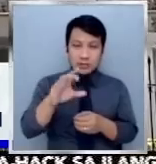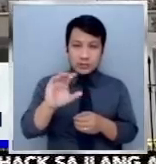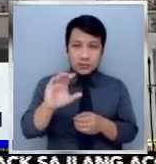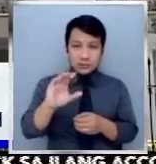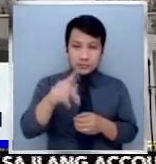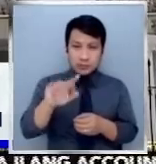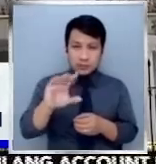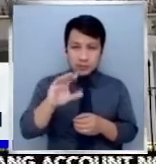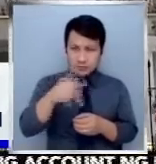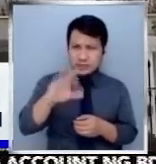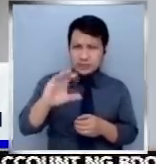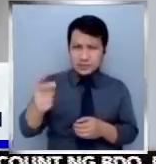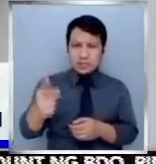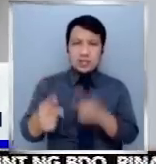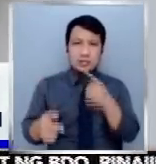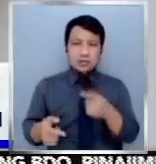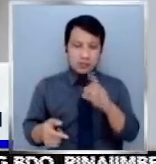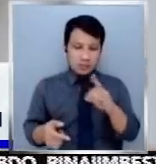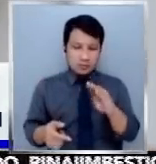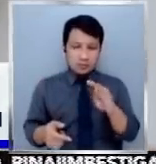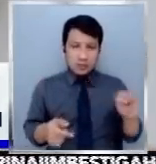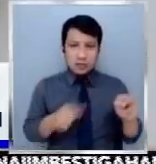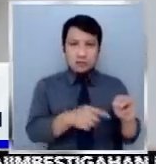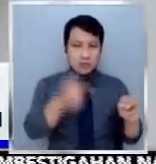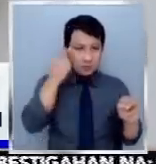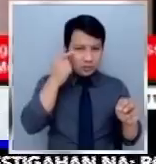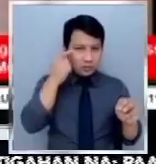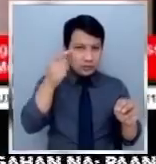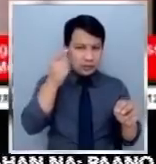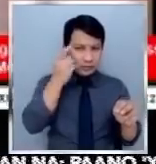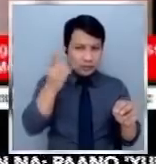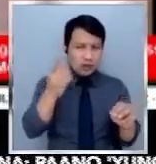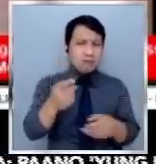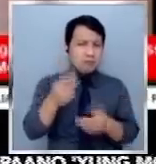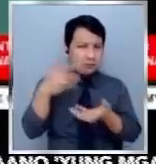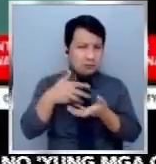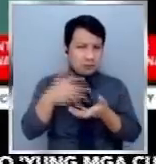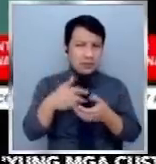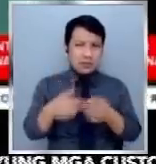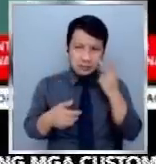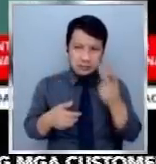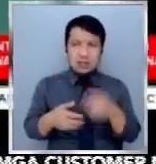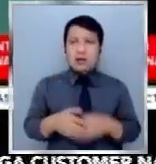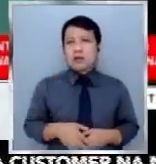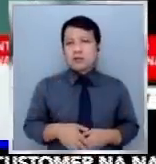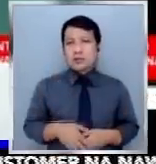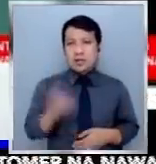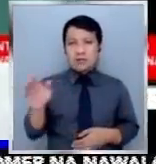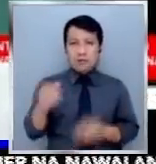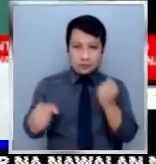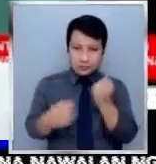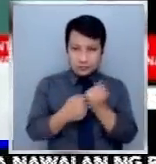Sabi naman ni DBM Director Grace De Los Santos, pag-aaralan daw nila ito. Sa isa namang pahayag, sinoportahan ni Lakson ang